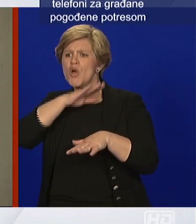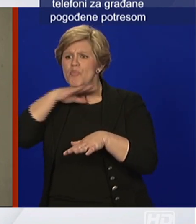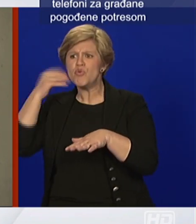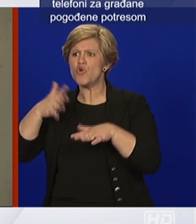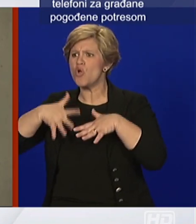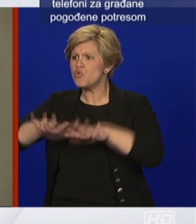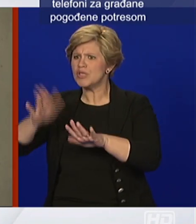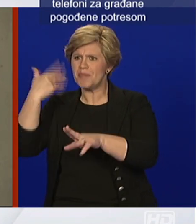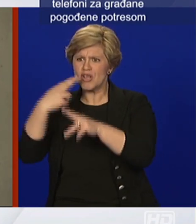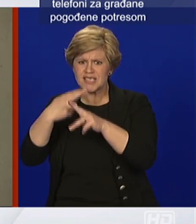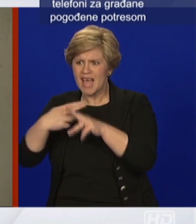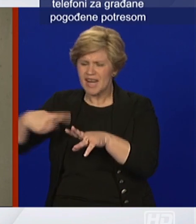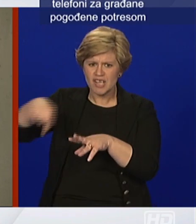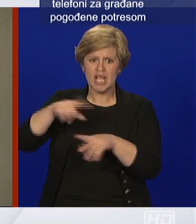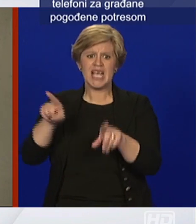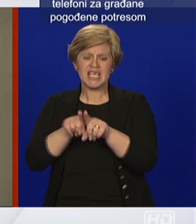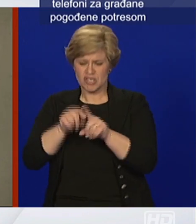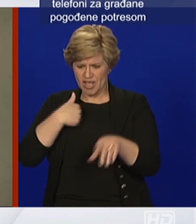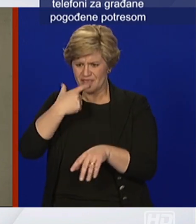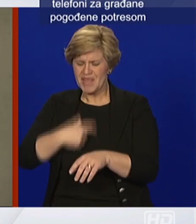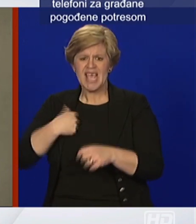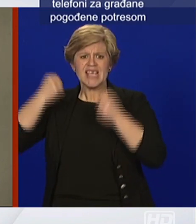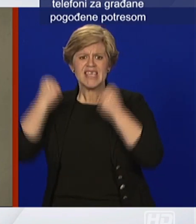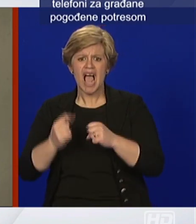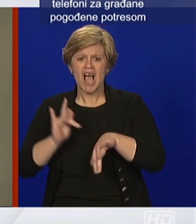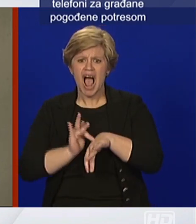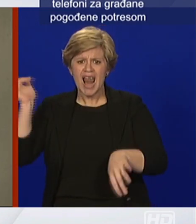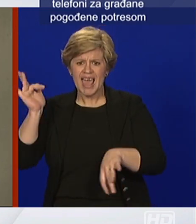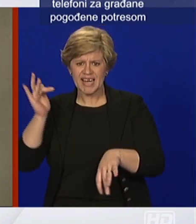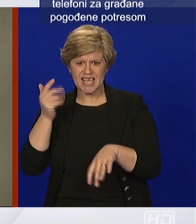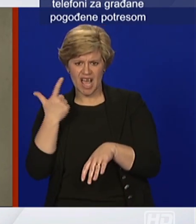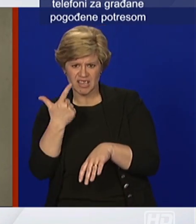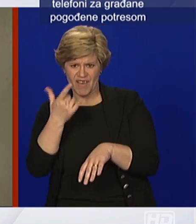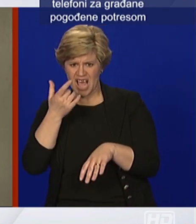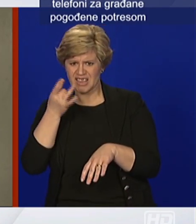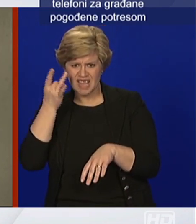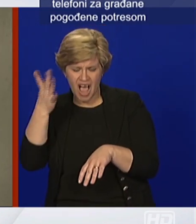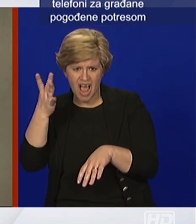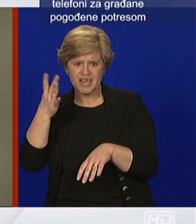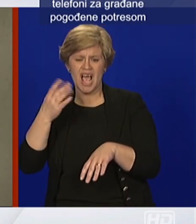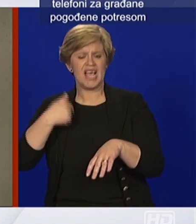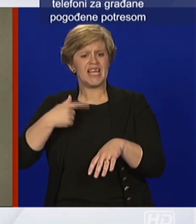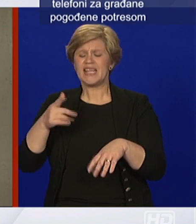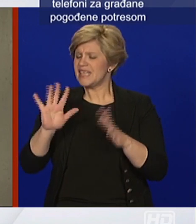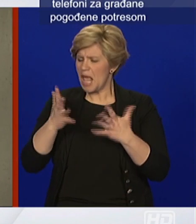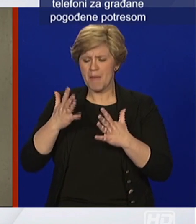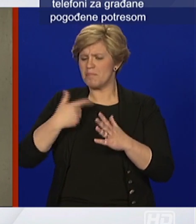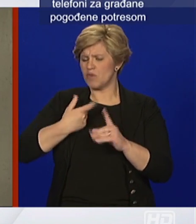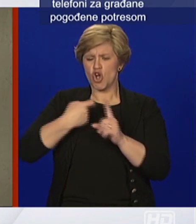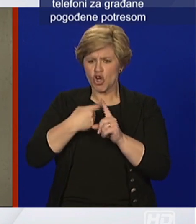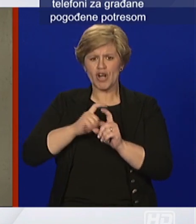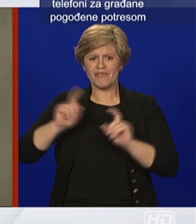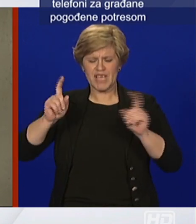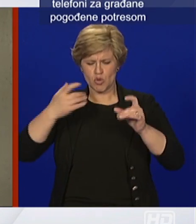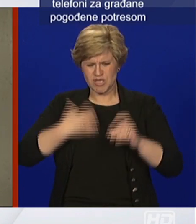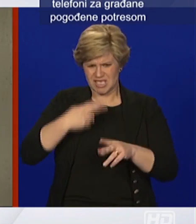sam imala i jako alergiju dva dana tako da nisam imala jasne simptome COVID-a ali obzirom gdje se krećem mislila